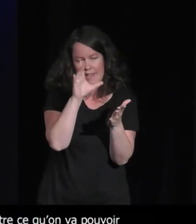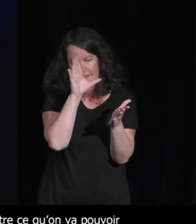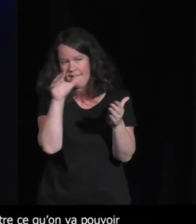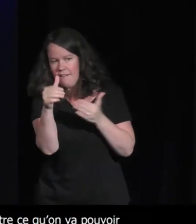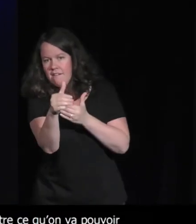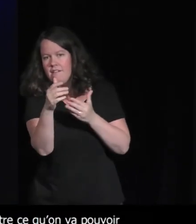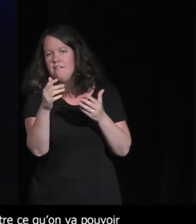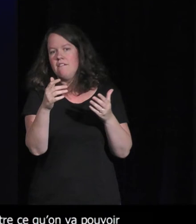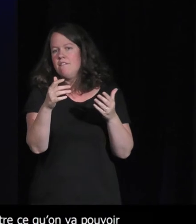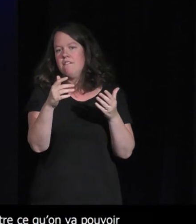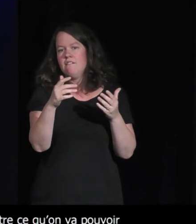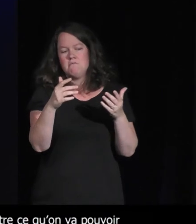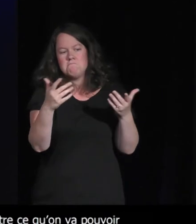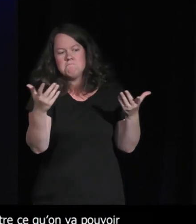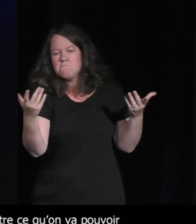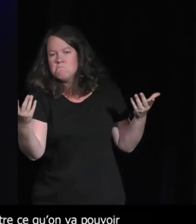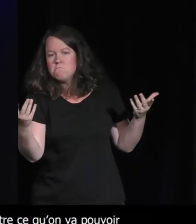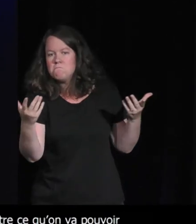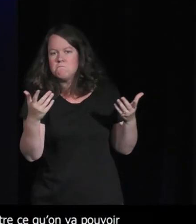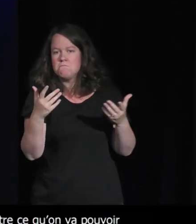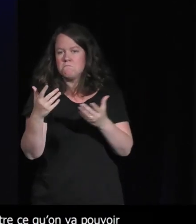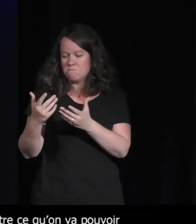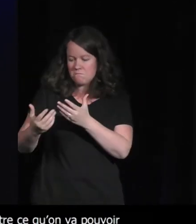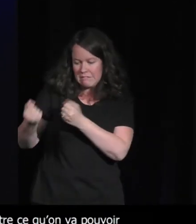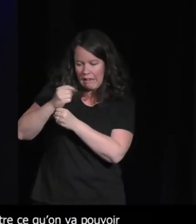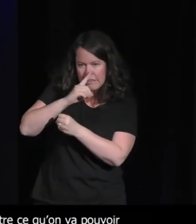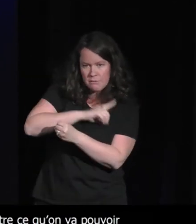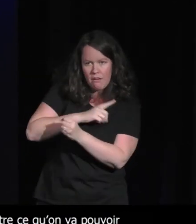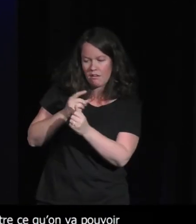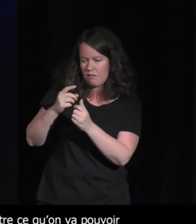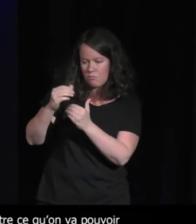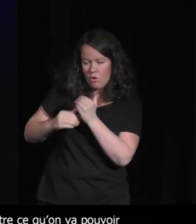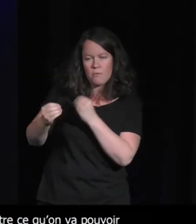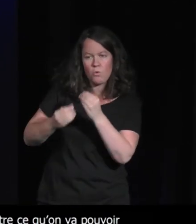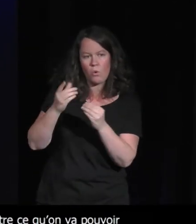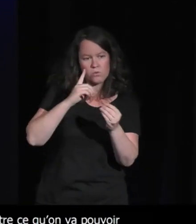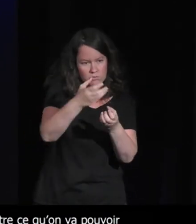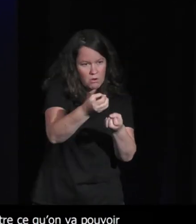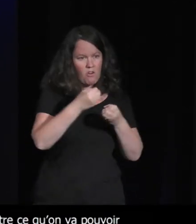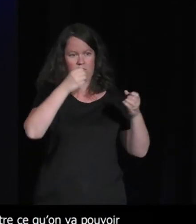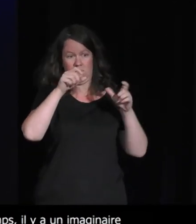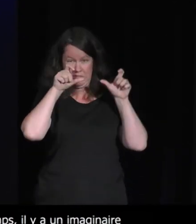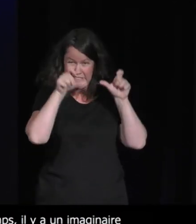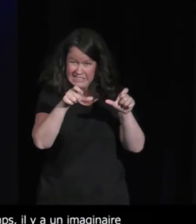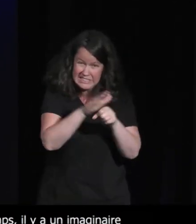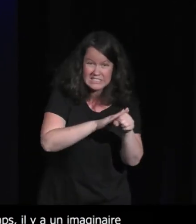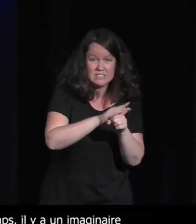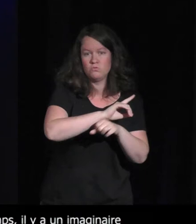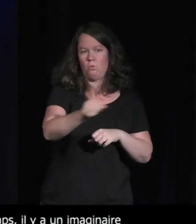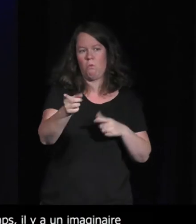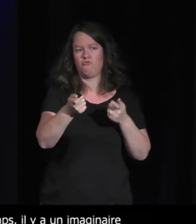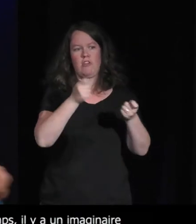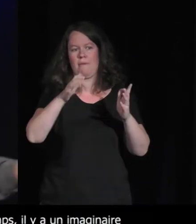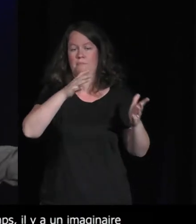programmes ou autre chose qui nous empêchent de tout contrôler voilà je renverrai peut-être un exemple tout à l'heure sur